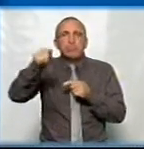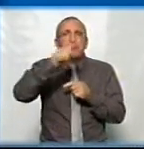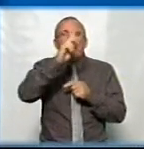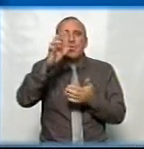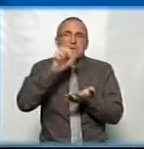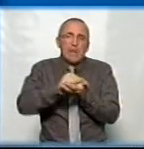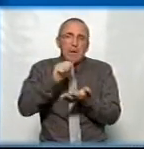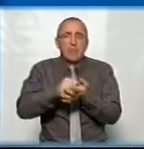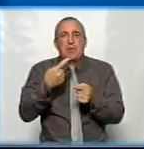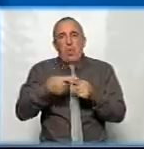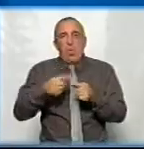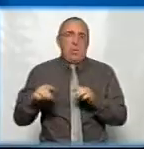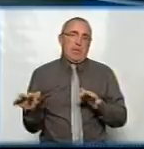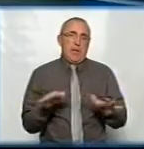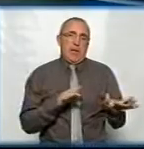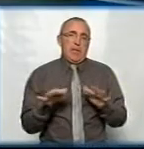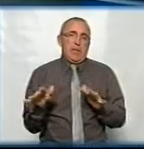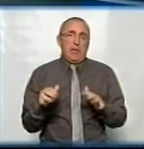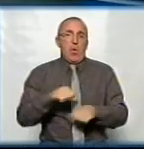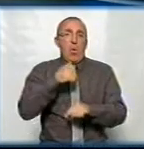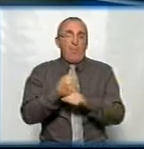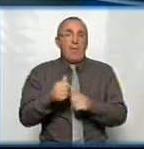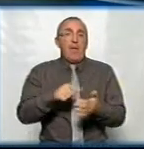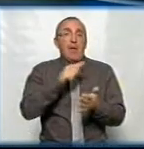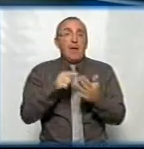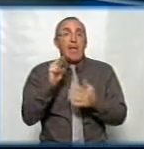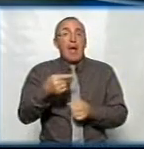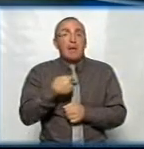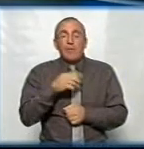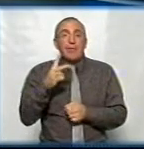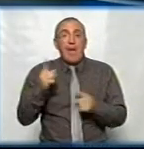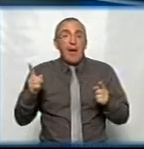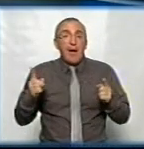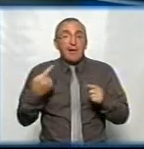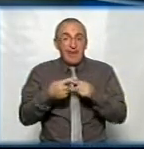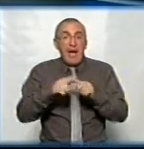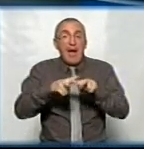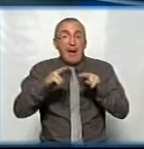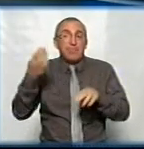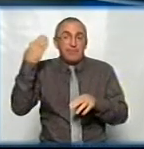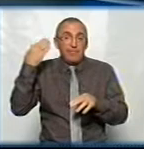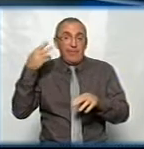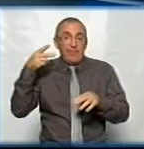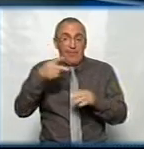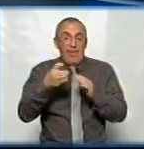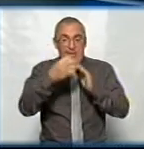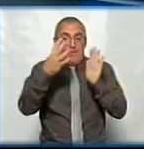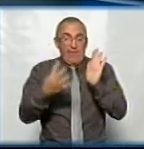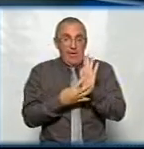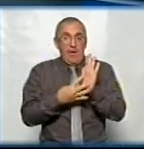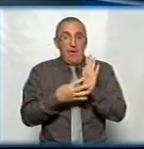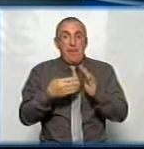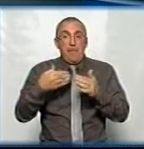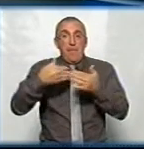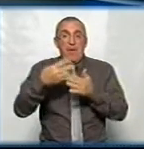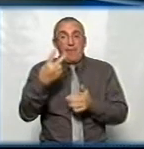займався такою діяльністю. А тепер головне питання. А як нам не наштовхнутися на ті самі граблі у 2019-2020